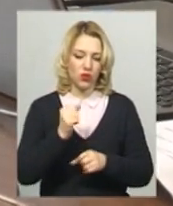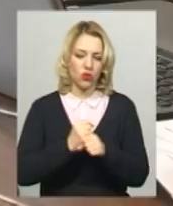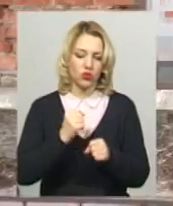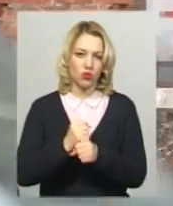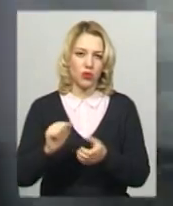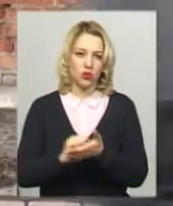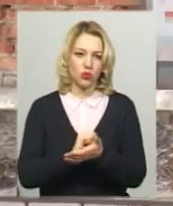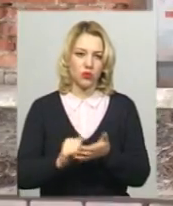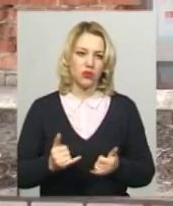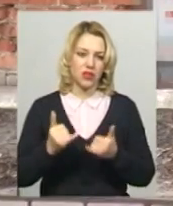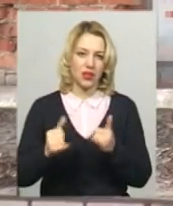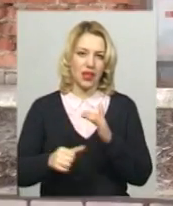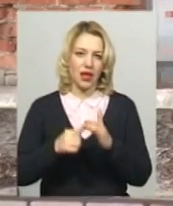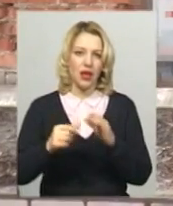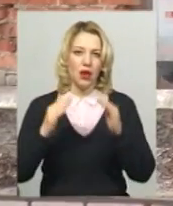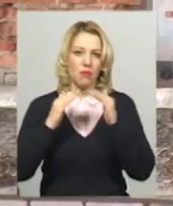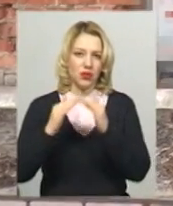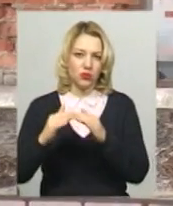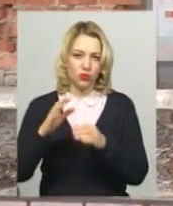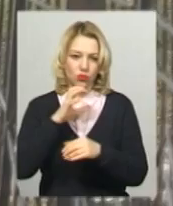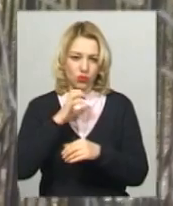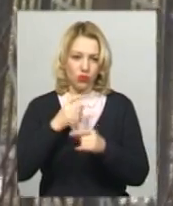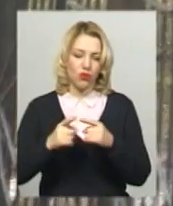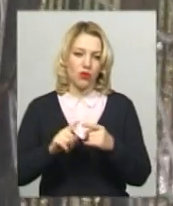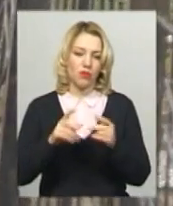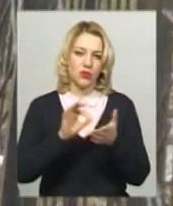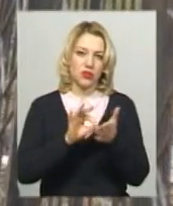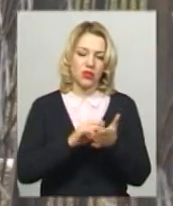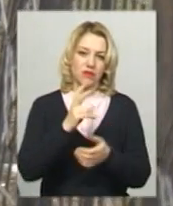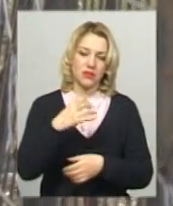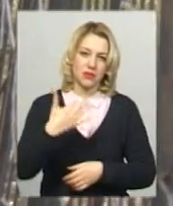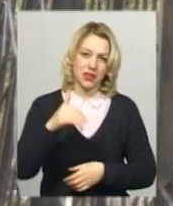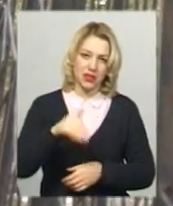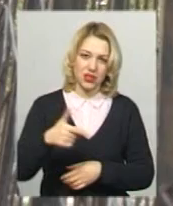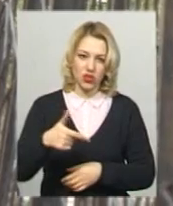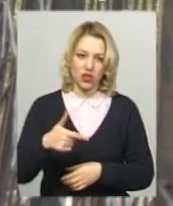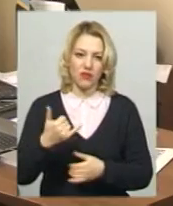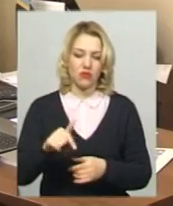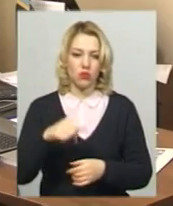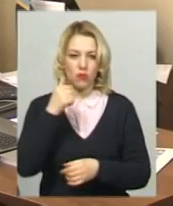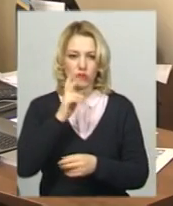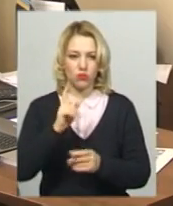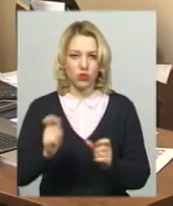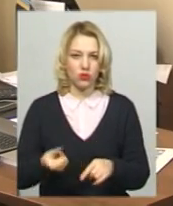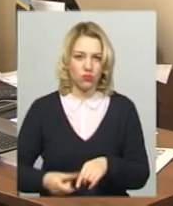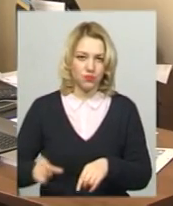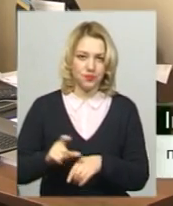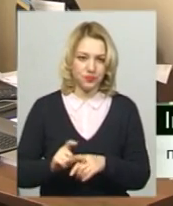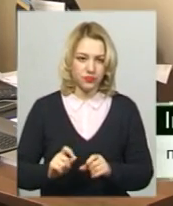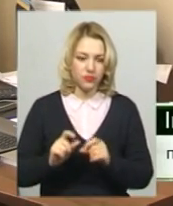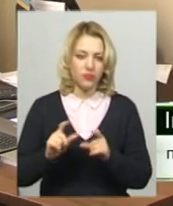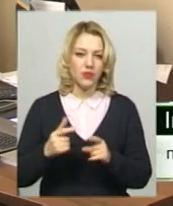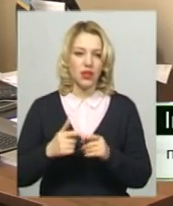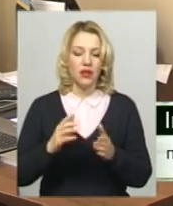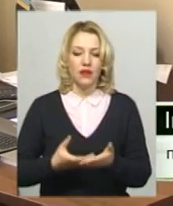притулку у 2017 році оцінювалась у 250 тисяч гривень. Цьогоріч ця сума буде вищою. Віддати тільки за проєктну